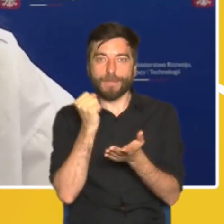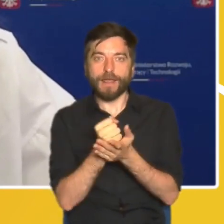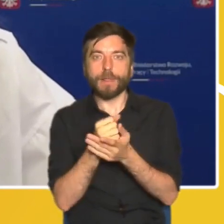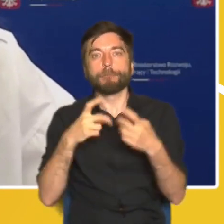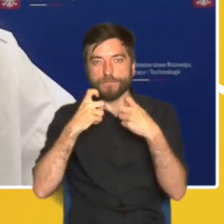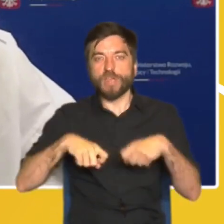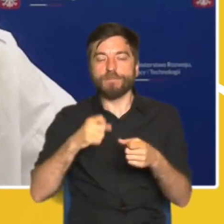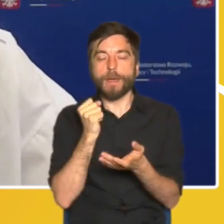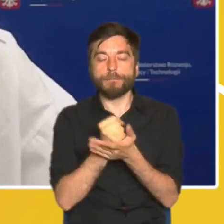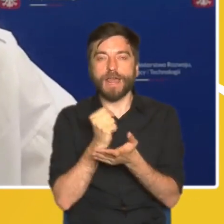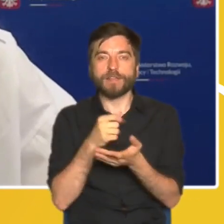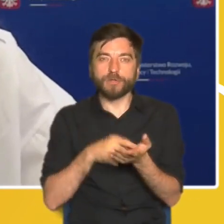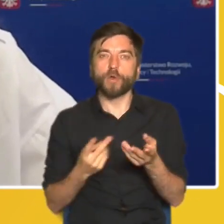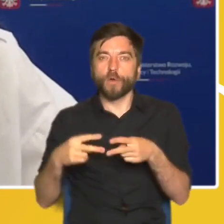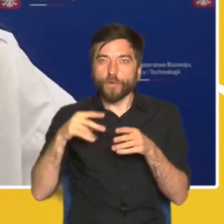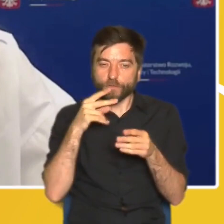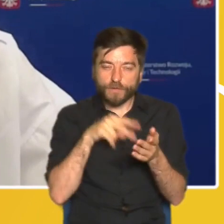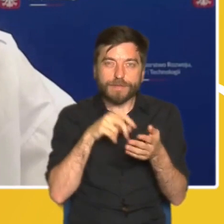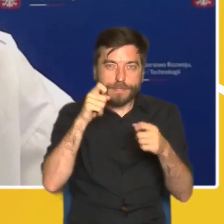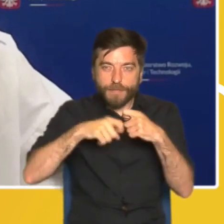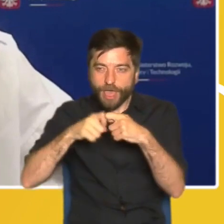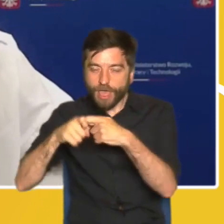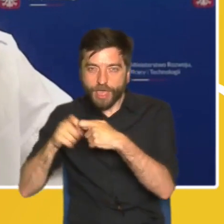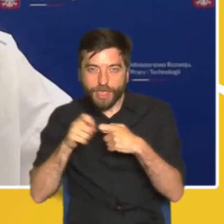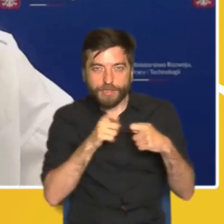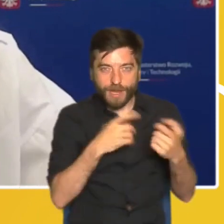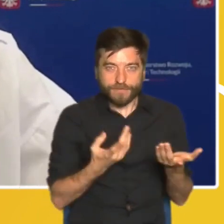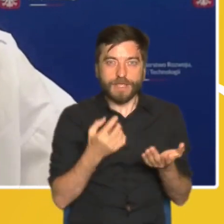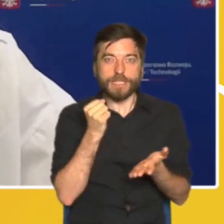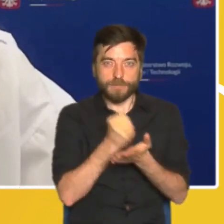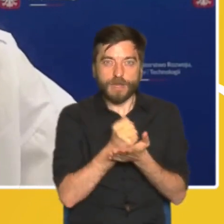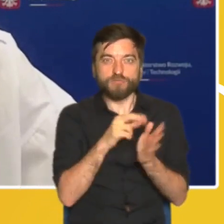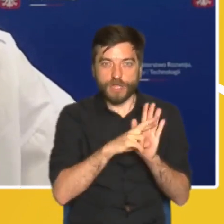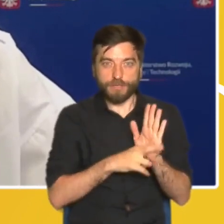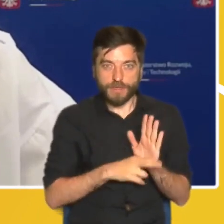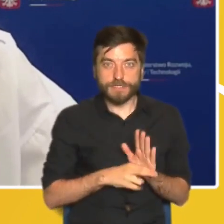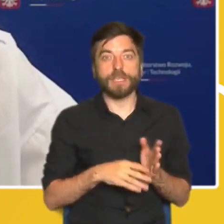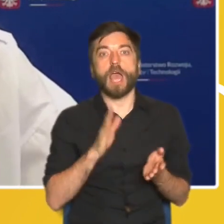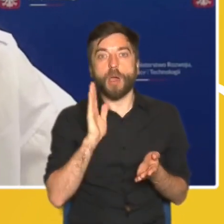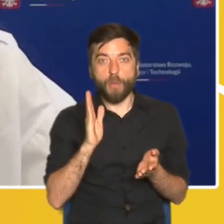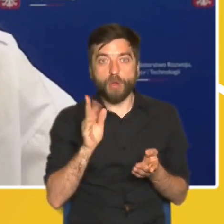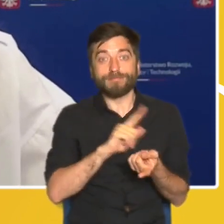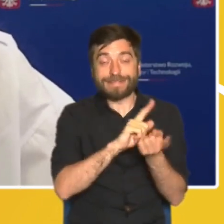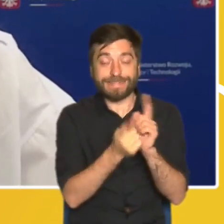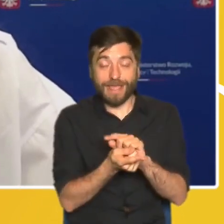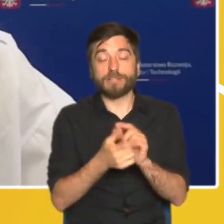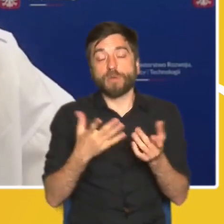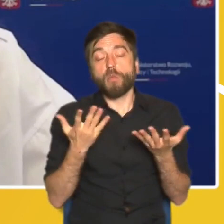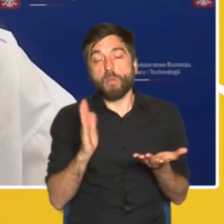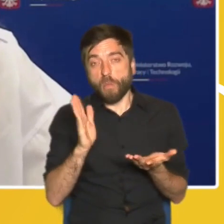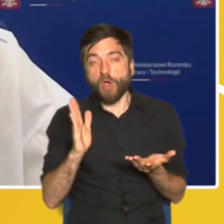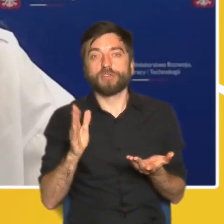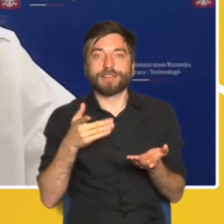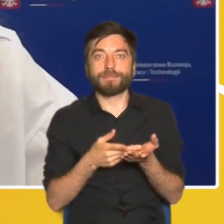zainteresowanym podmiotom na należyte przygotowanie się do nadchodzących zmian, tak by przejście pod rządy